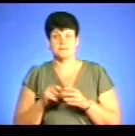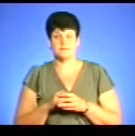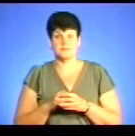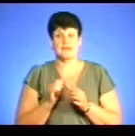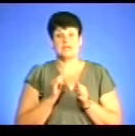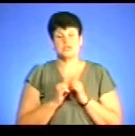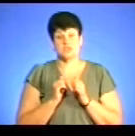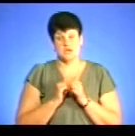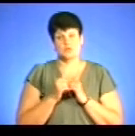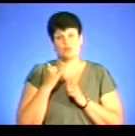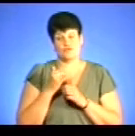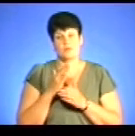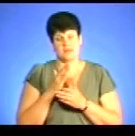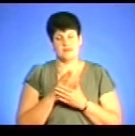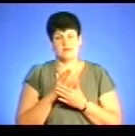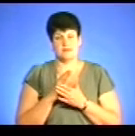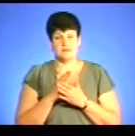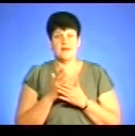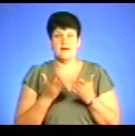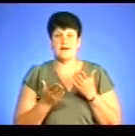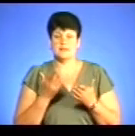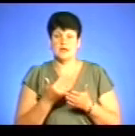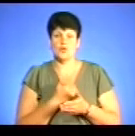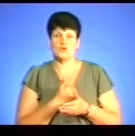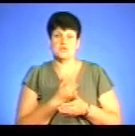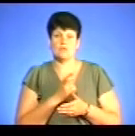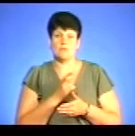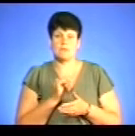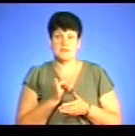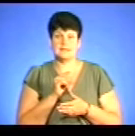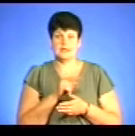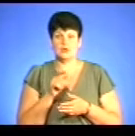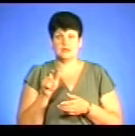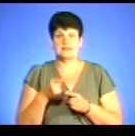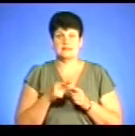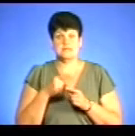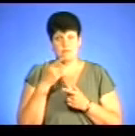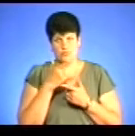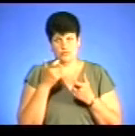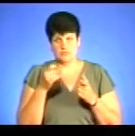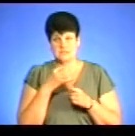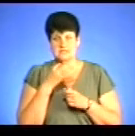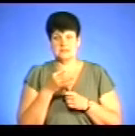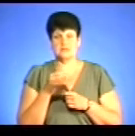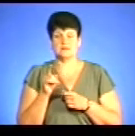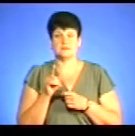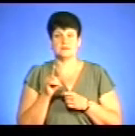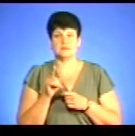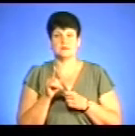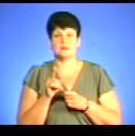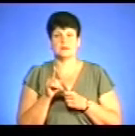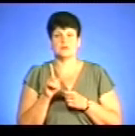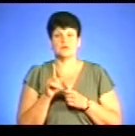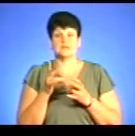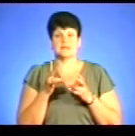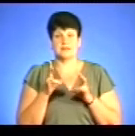повідомлення таке є часто, але хотів би тих людей, які це повідомляють, застерігати, застерігати,